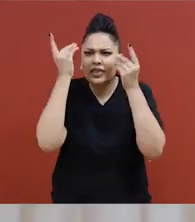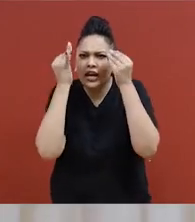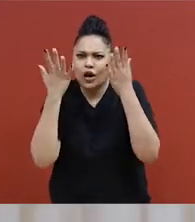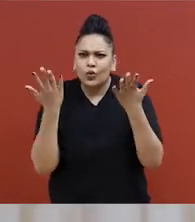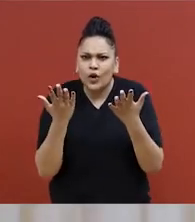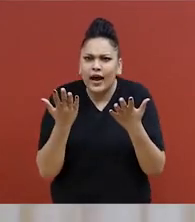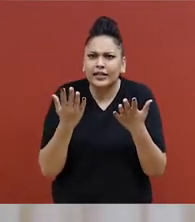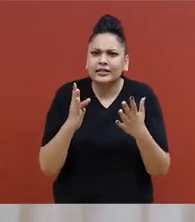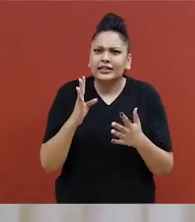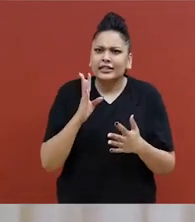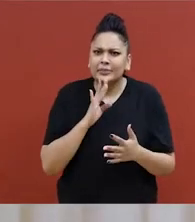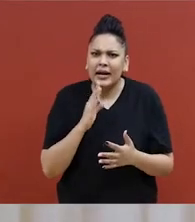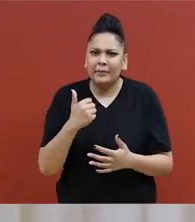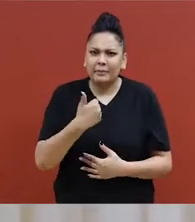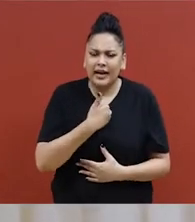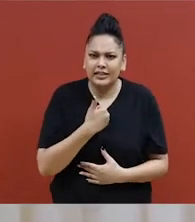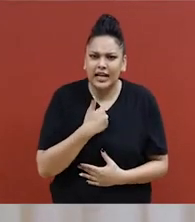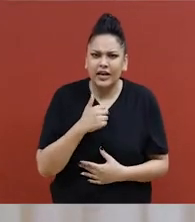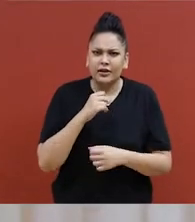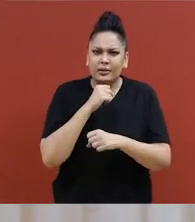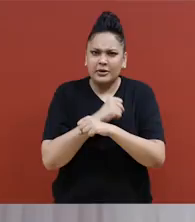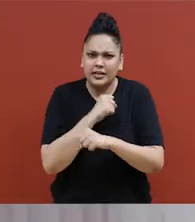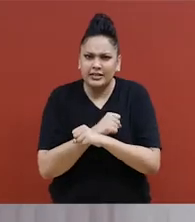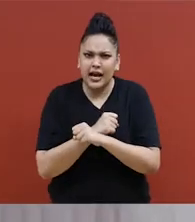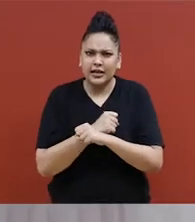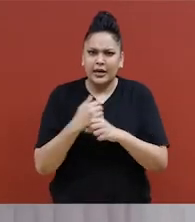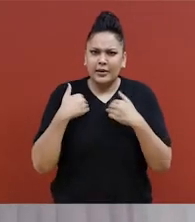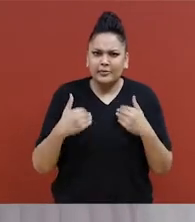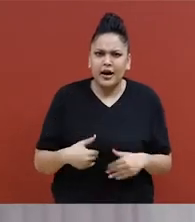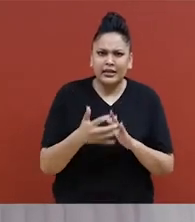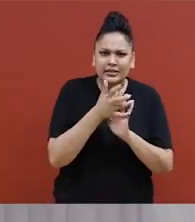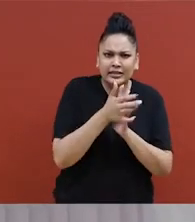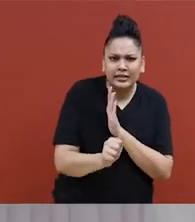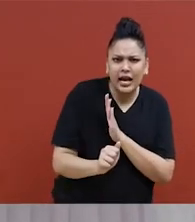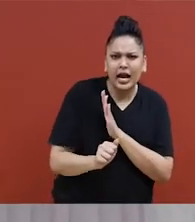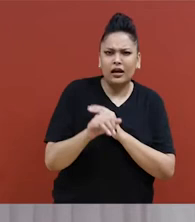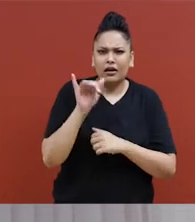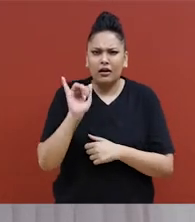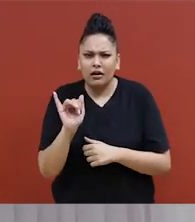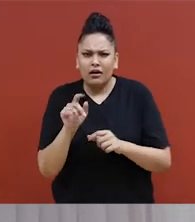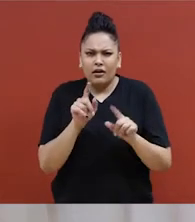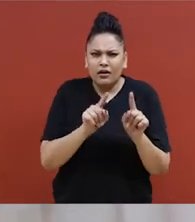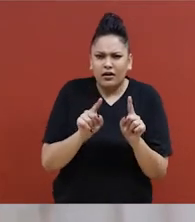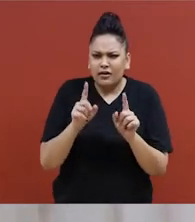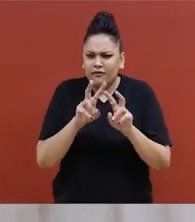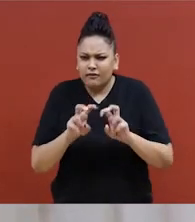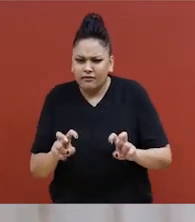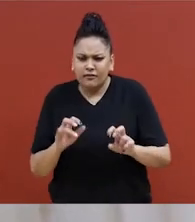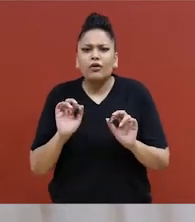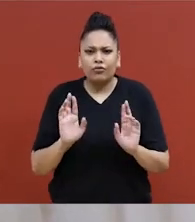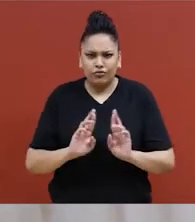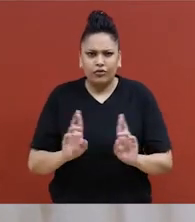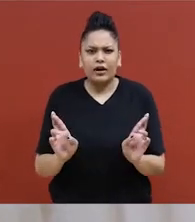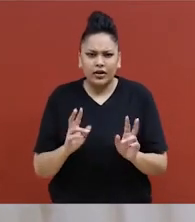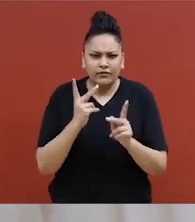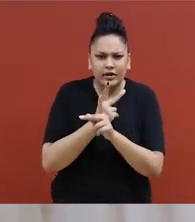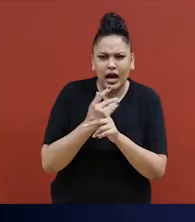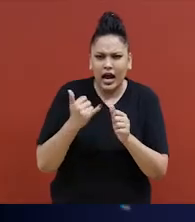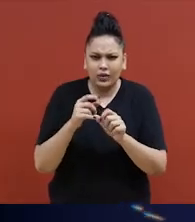Et donc, il est bon pour nous de penser à l'autodéfense verbale, aux techniques physiques, des outils que j'ai en ma possession.